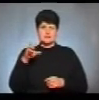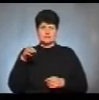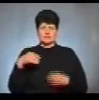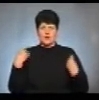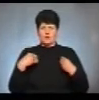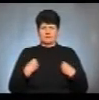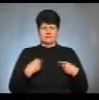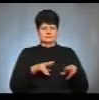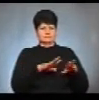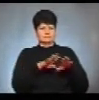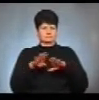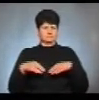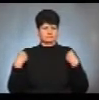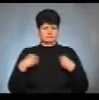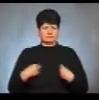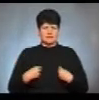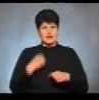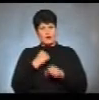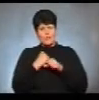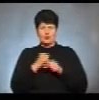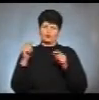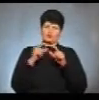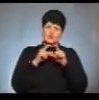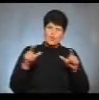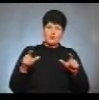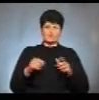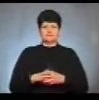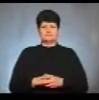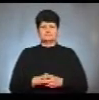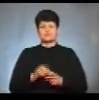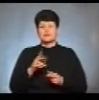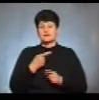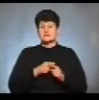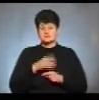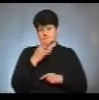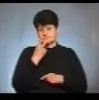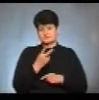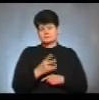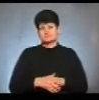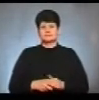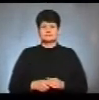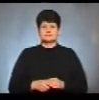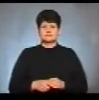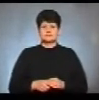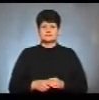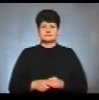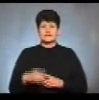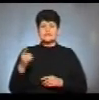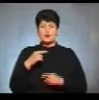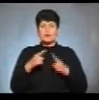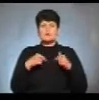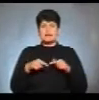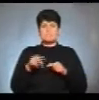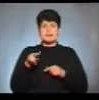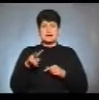одягнули однострої на роботу і в школу. Як це відбувалося, Анастасія Чечко розповість. Тернопільський осередок